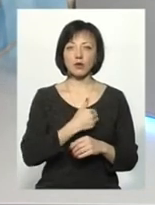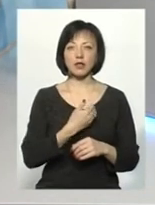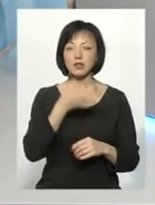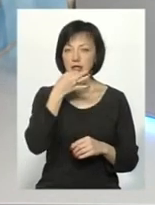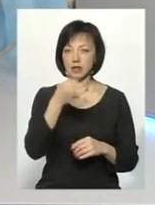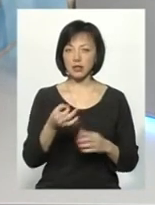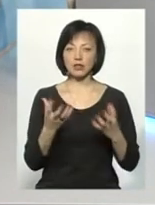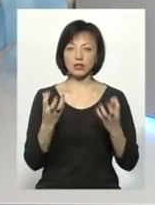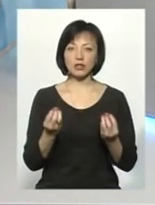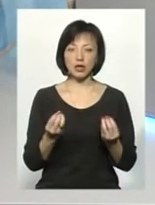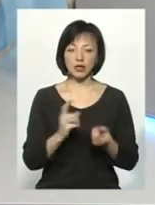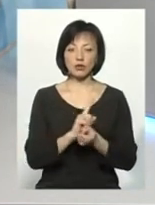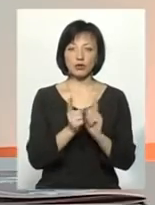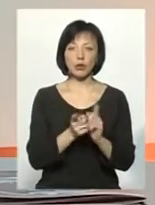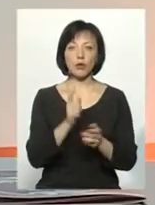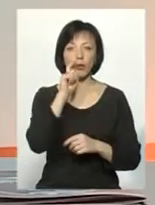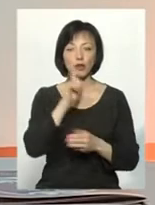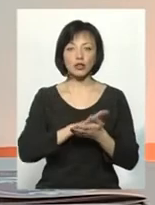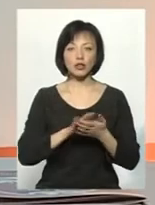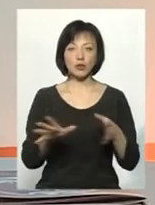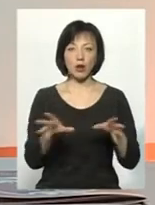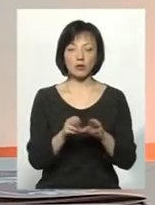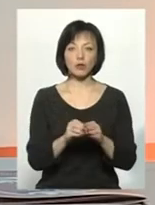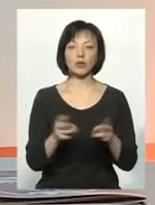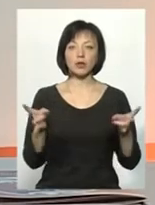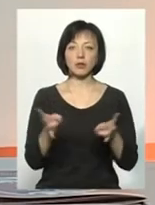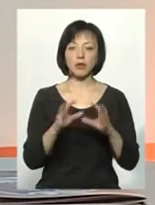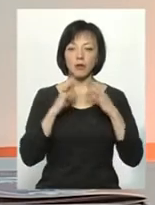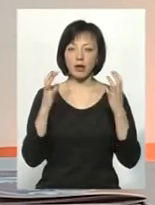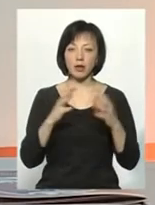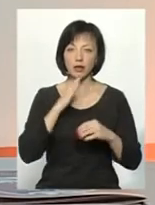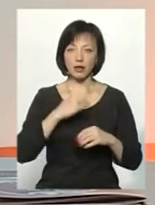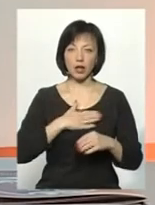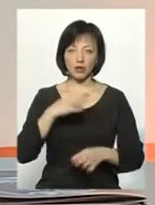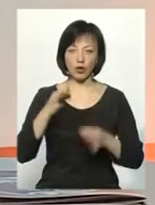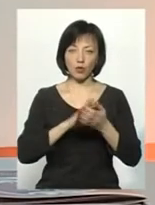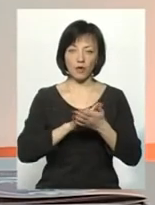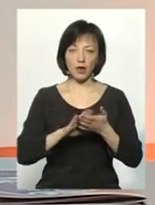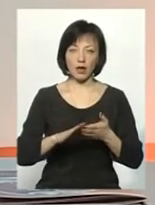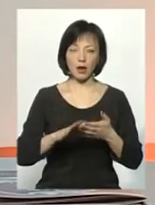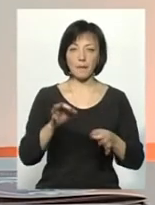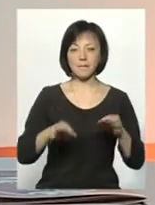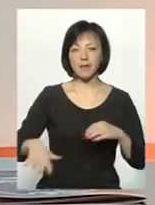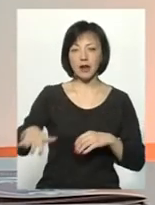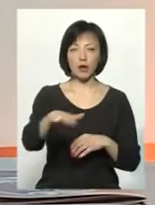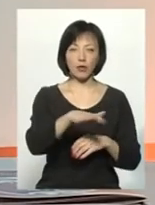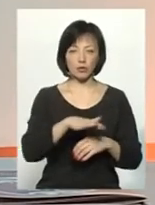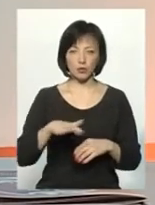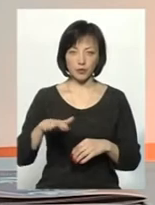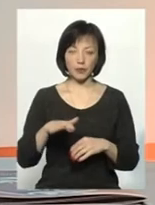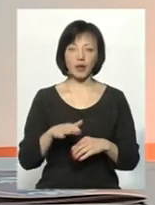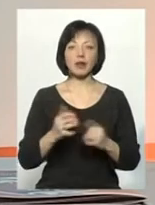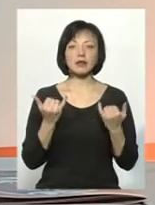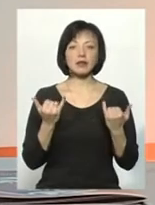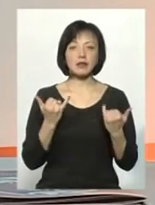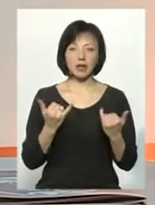сказати, зробимо Україну чисто і разом, це те, що потрібно берегти наше довкілля, берегти природу, екологію. Тому що